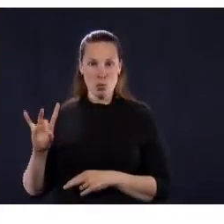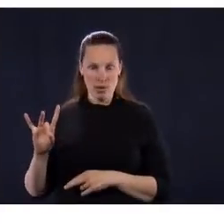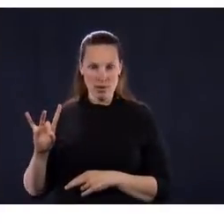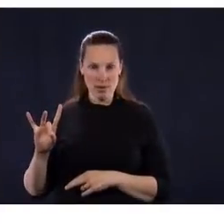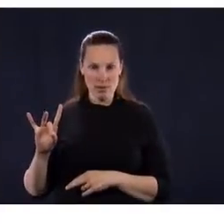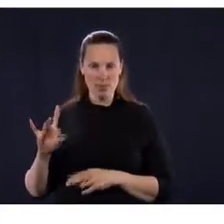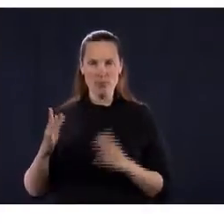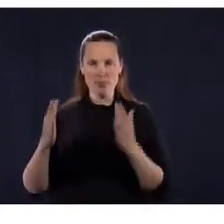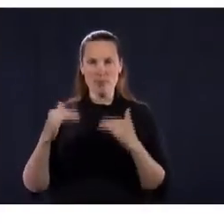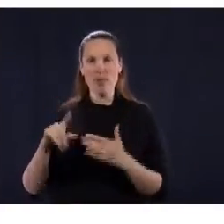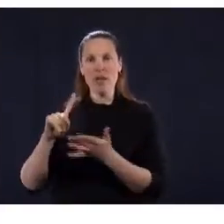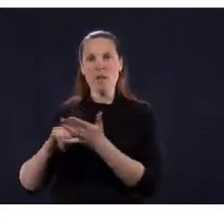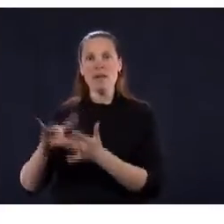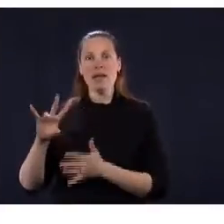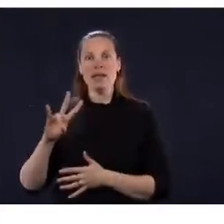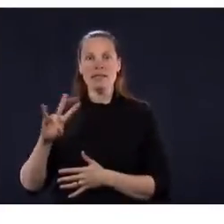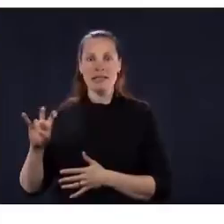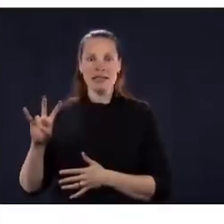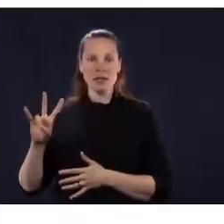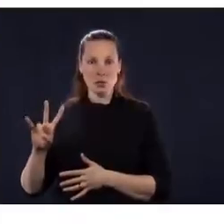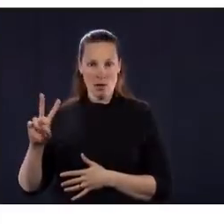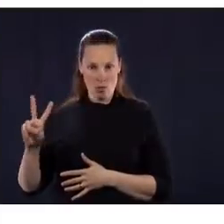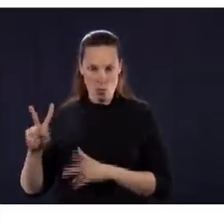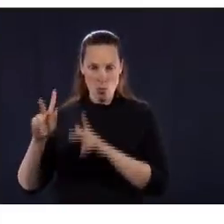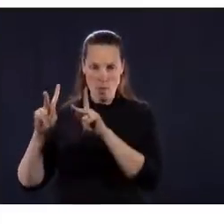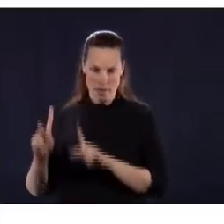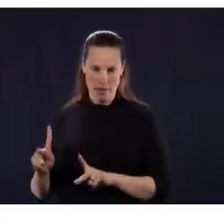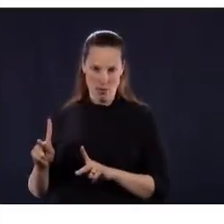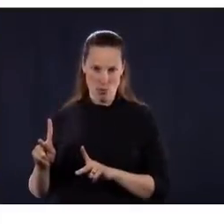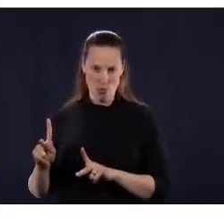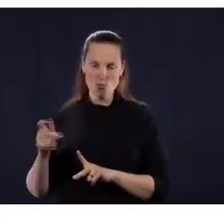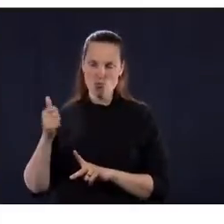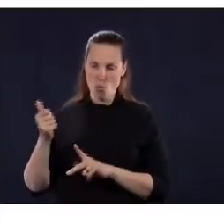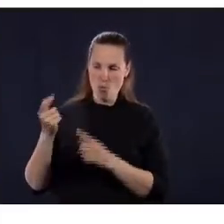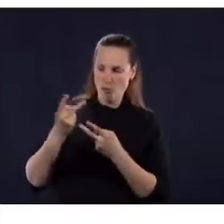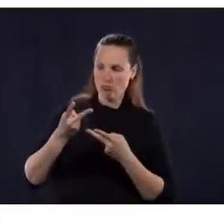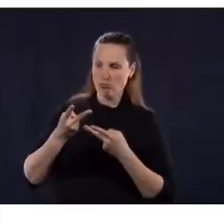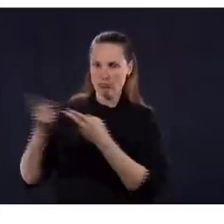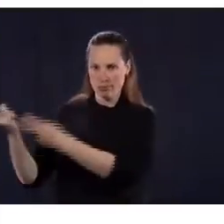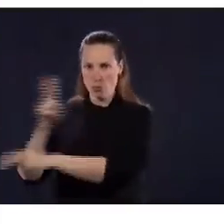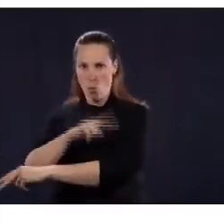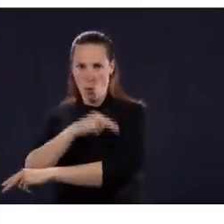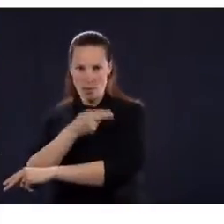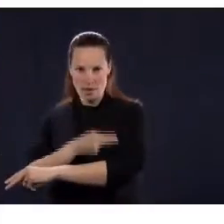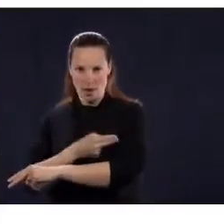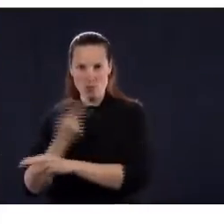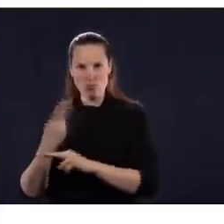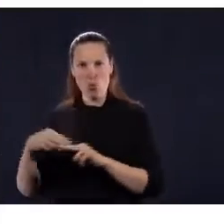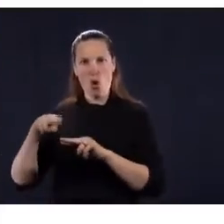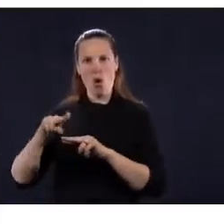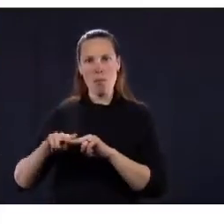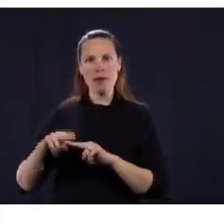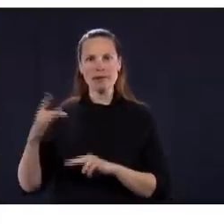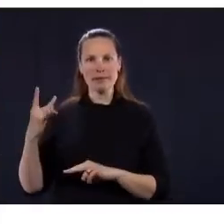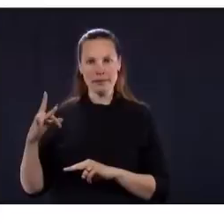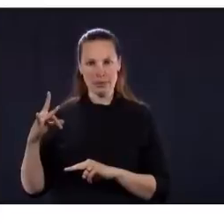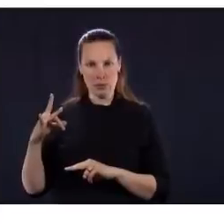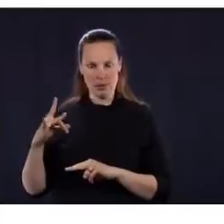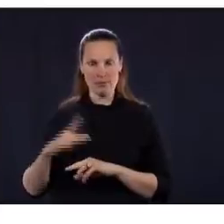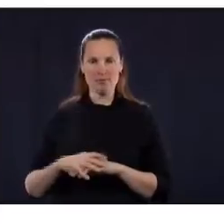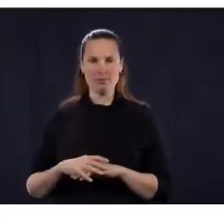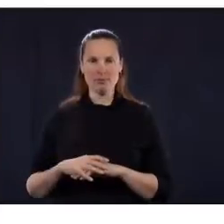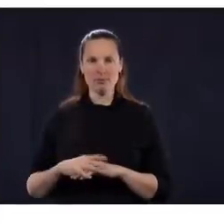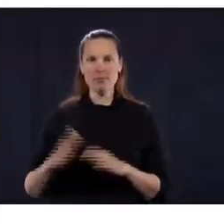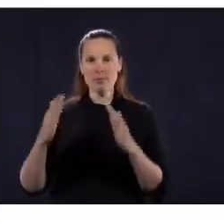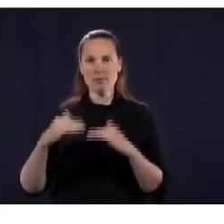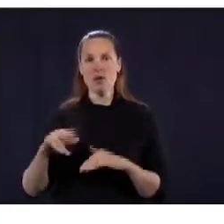des hospitalisations, vous avez déjà dit, là, qu'on avait, au début de la crise, libéré 7 000